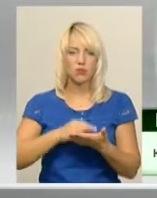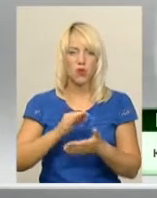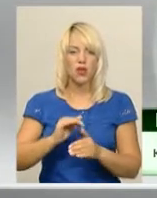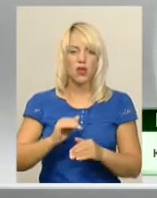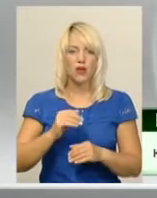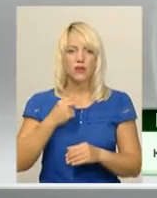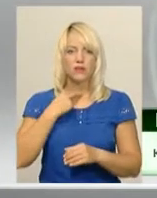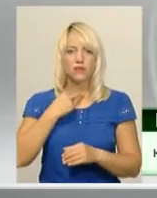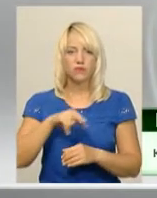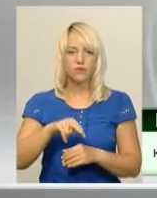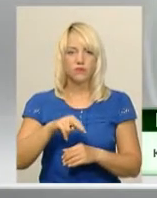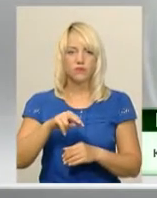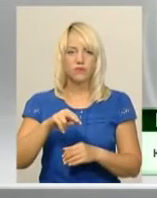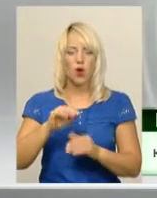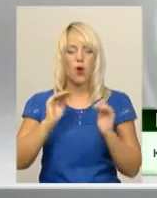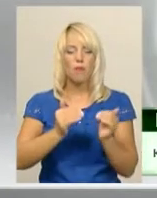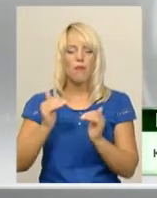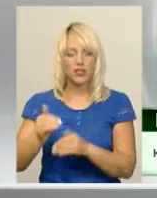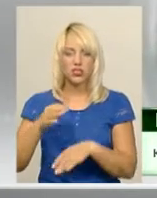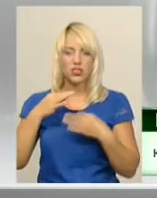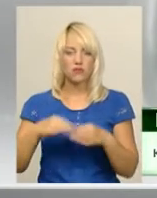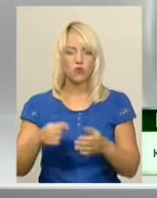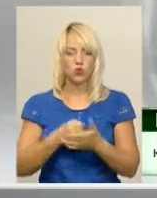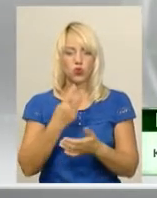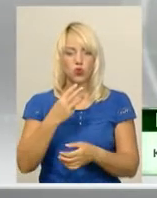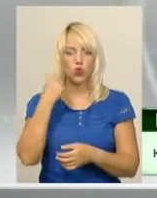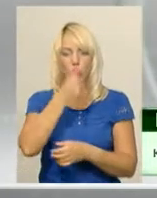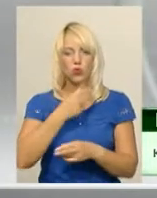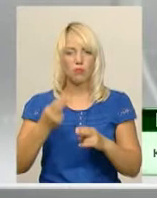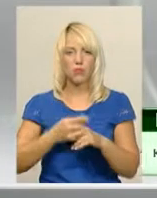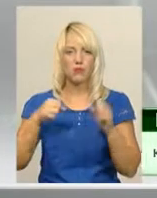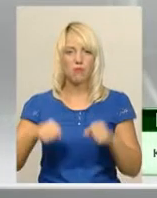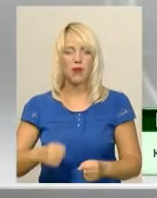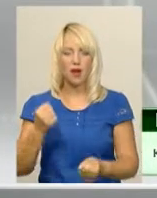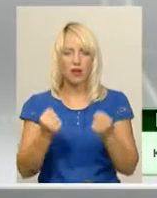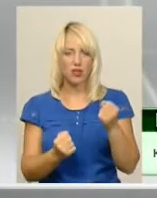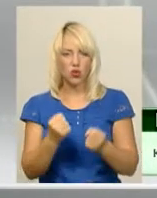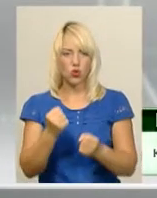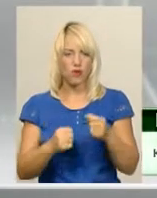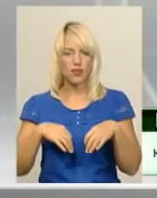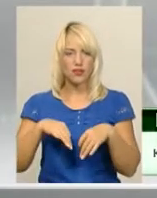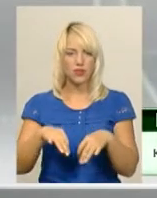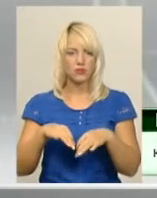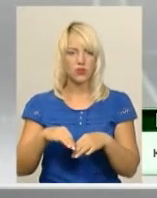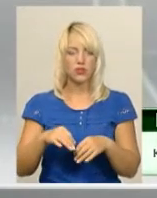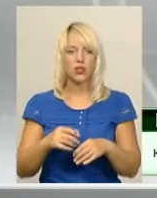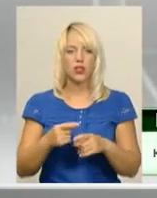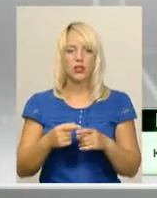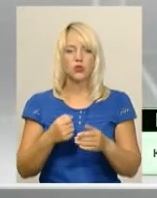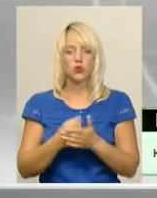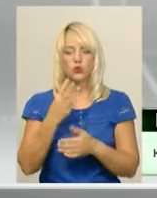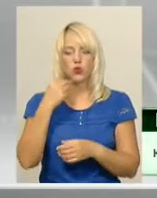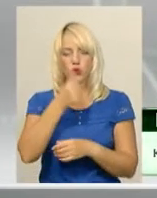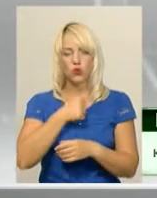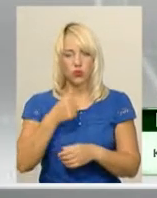обмеження свободи на срок до трьох років з позбавленням права керувати транспортним засобом на срок до трьох років або